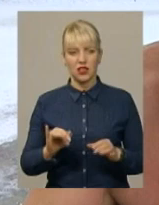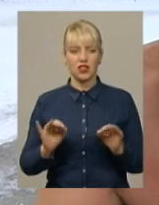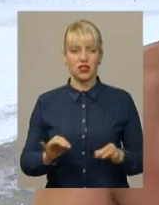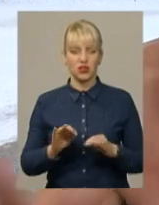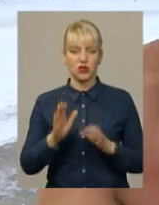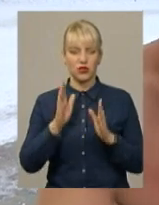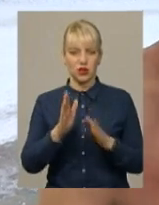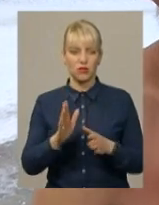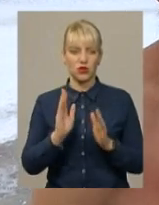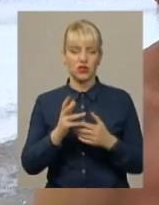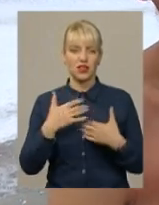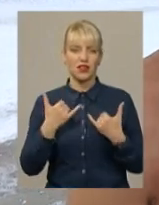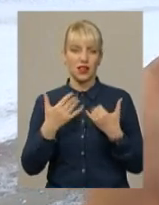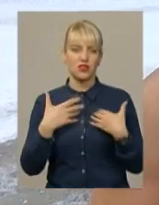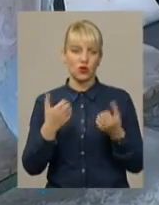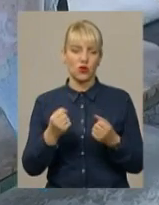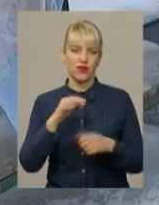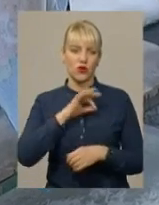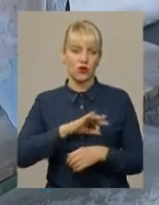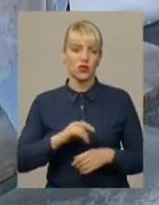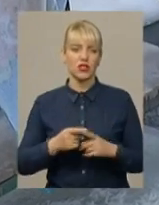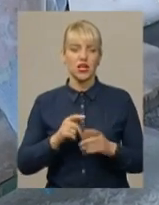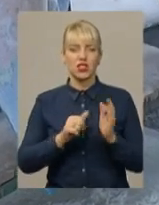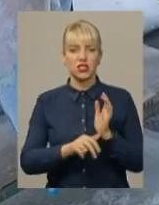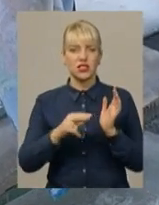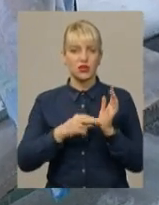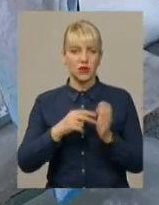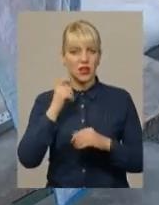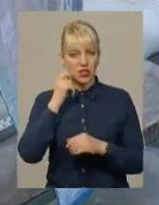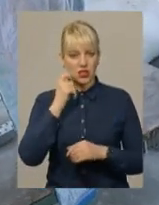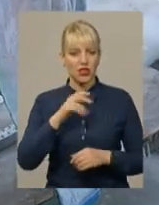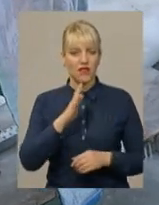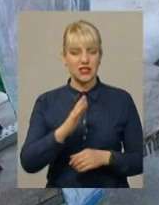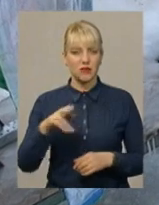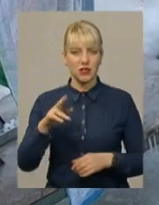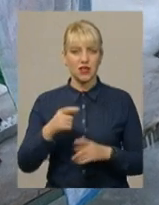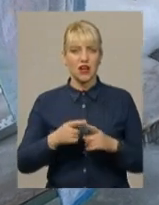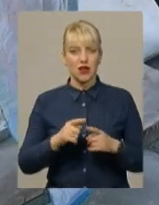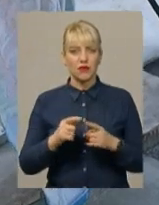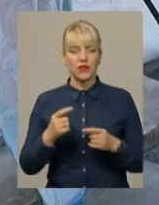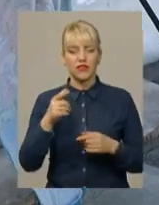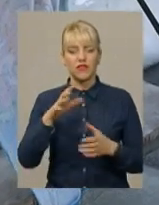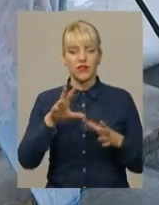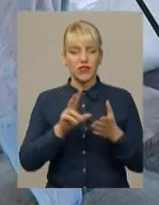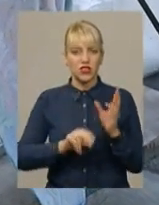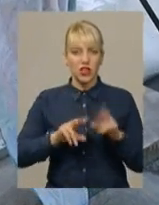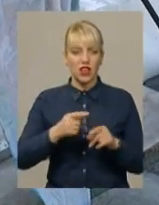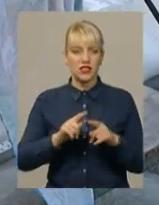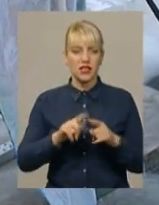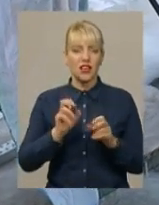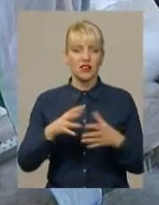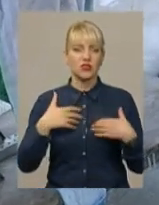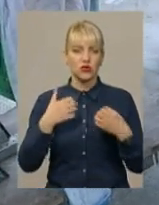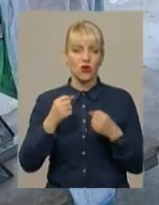І буде тільки для здоров'я користь. 67-річний Василь Дмитрович, важкоатлет у минулому, моржування називає еліксиром здоров'я.